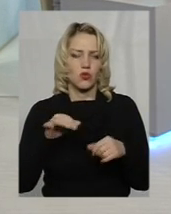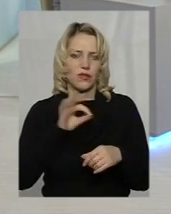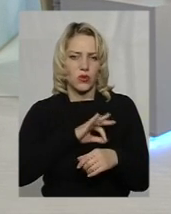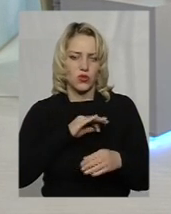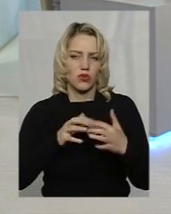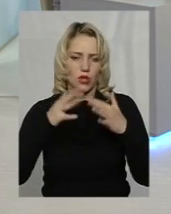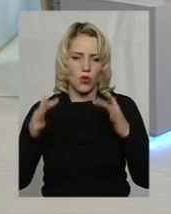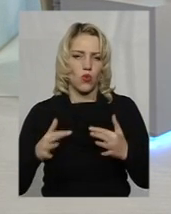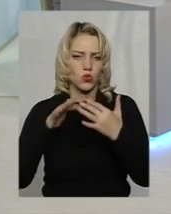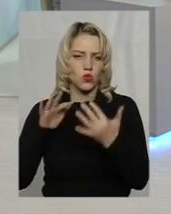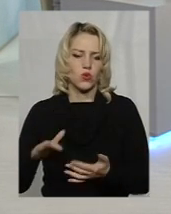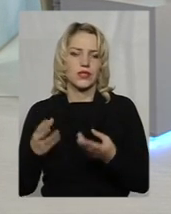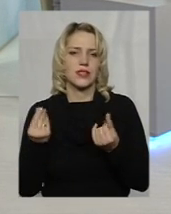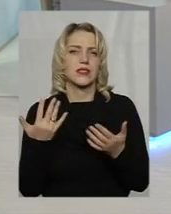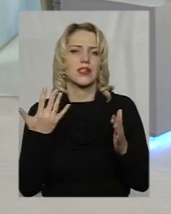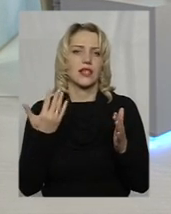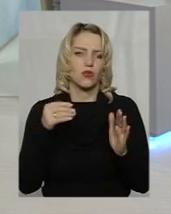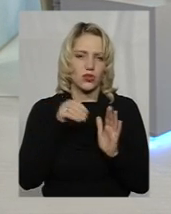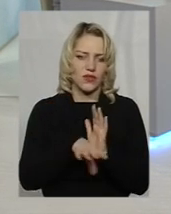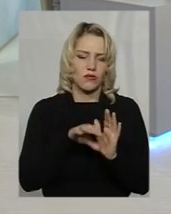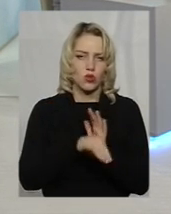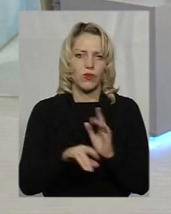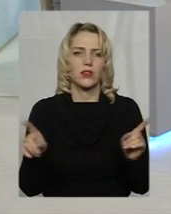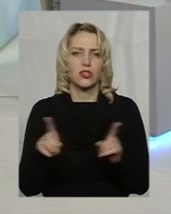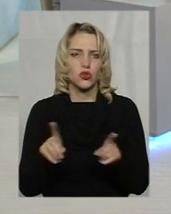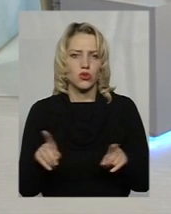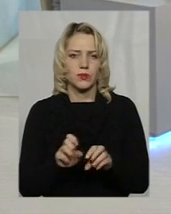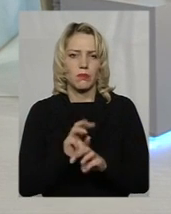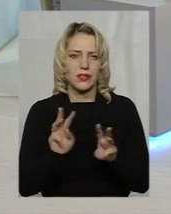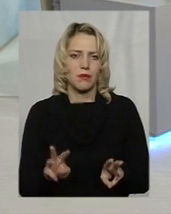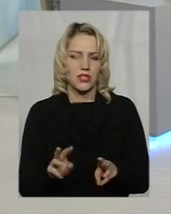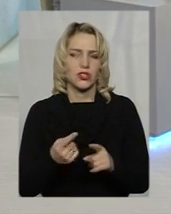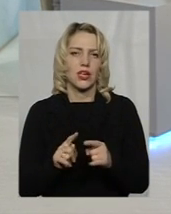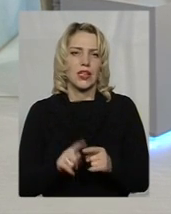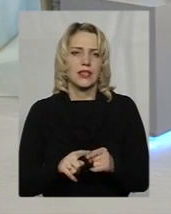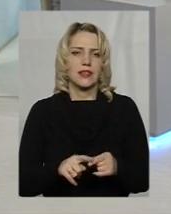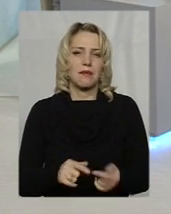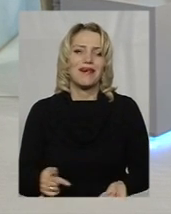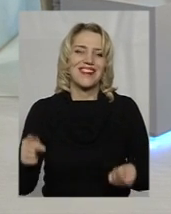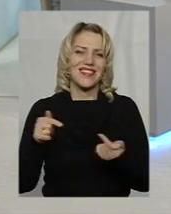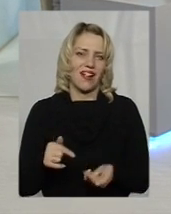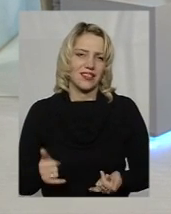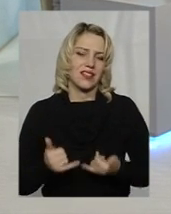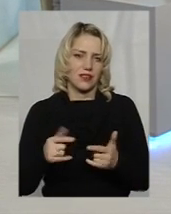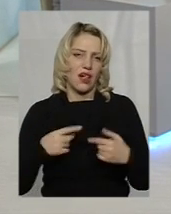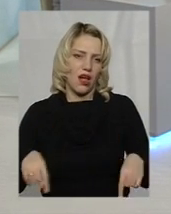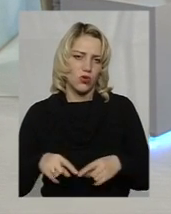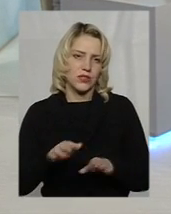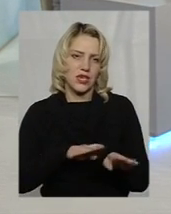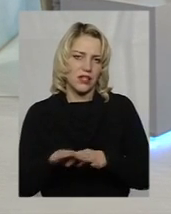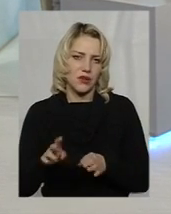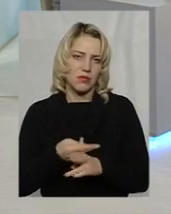потрібно буде ще в них інвестувати, для того, щоб забезпечити ті прийнятні для галузі рівні